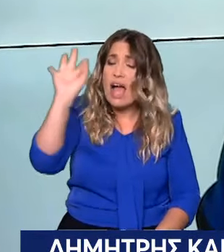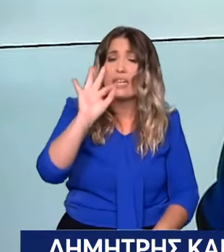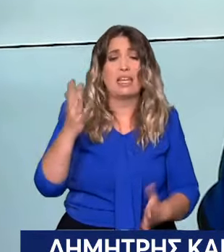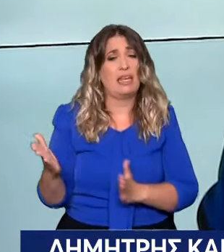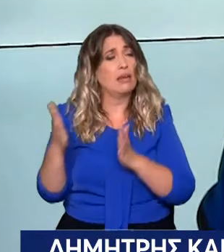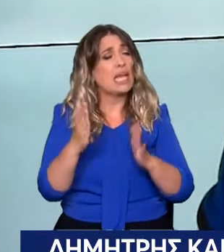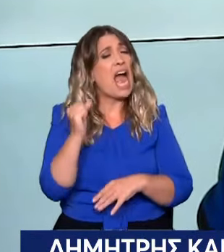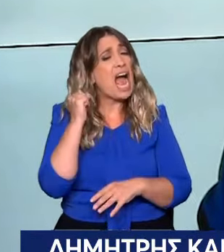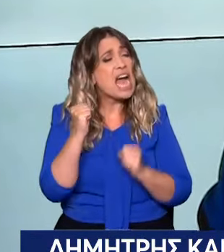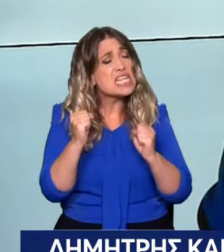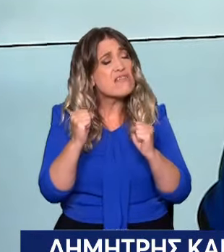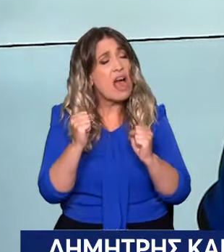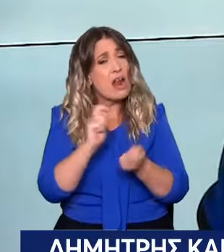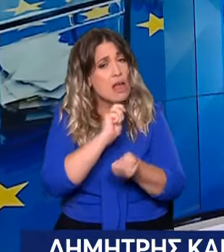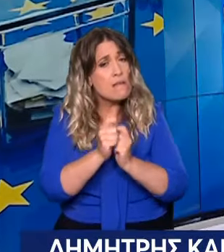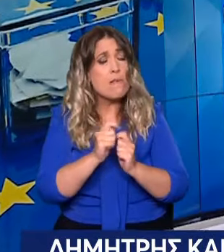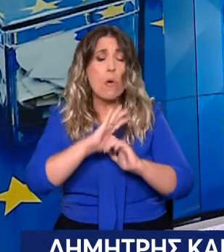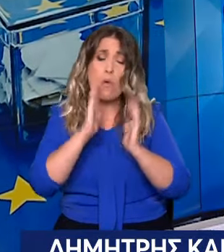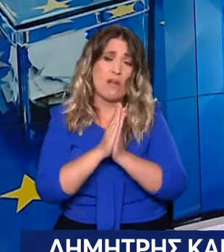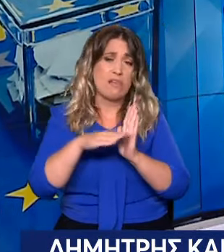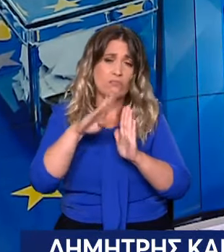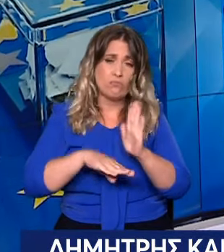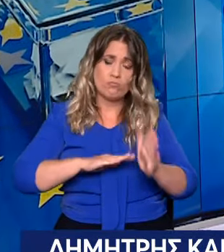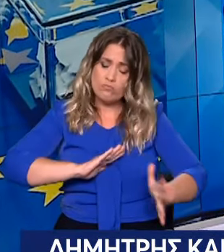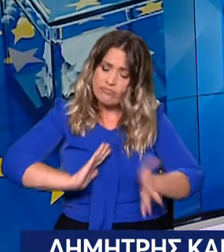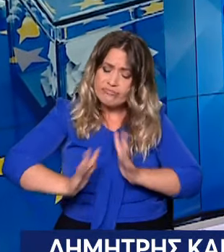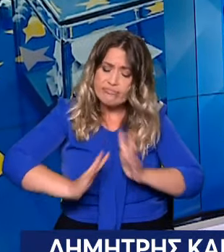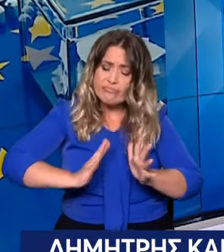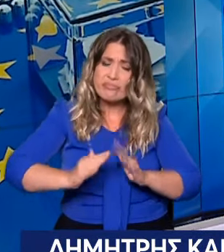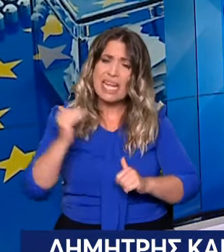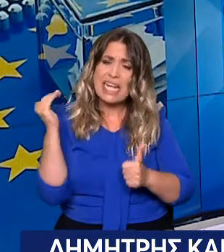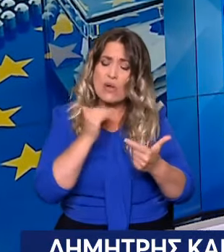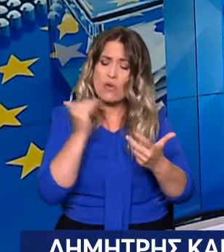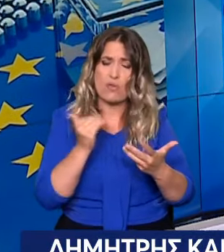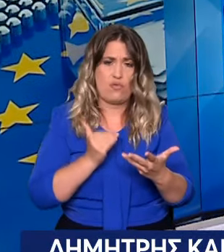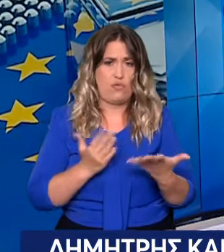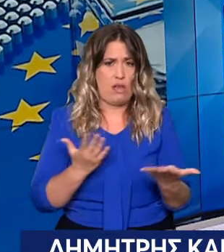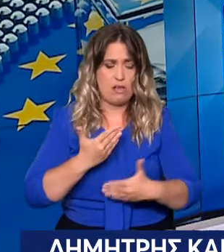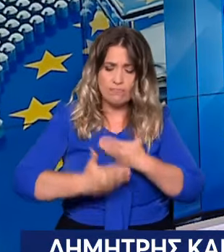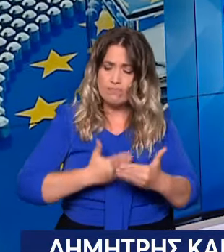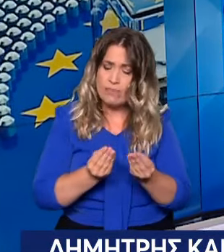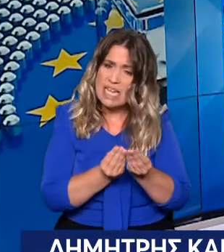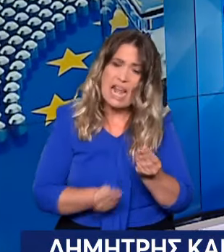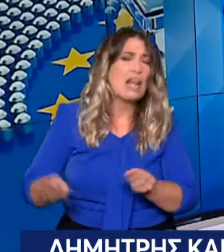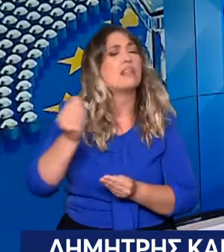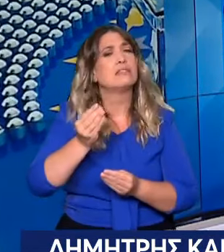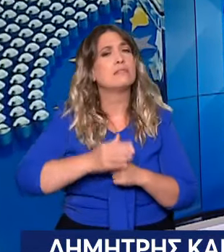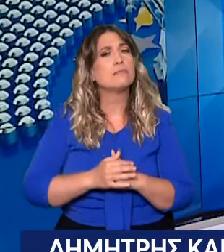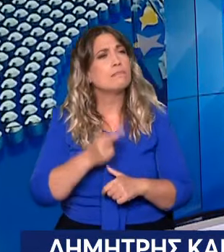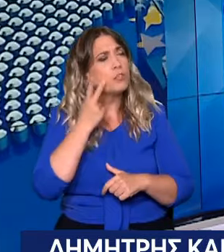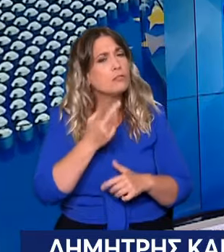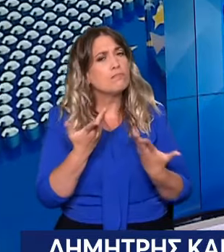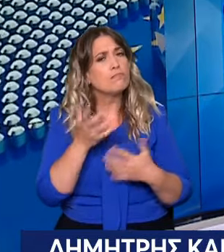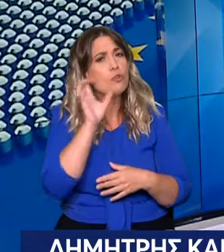θέλετε όλοι μας. Πείτε μας και μια κουβέντα τώρα για την Ευρώπη γιατί ήταν τυφώνας αυτό που πέρασε από πάμπολες χώρες χτες.